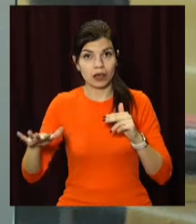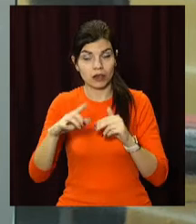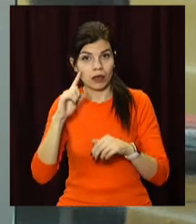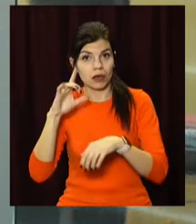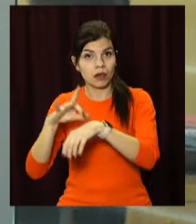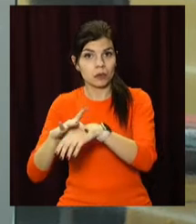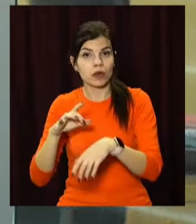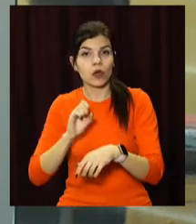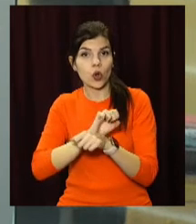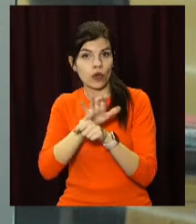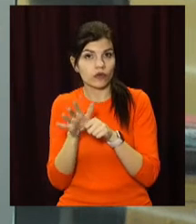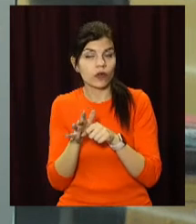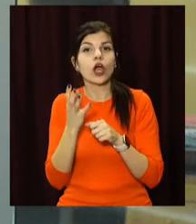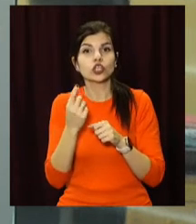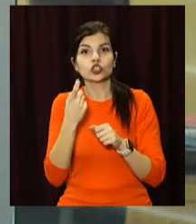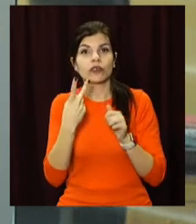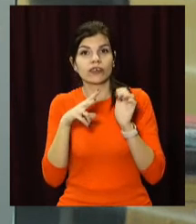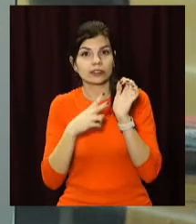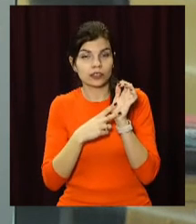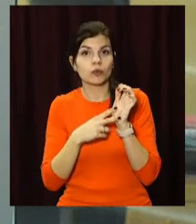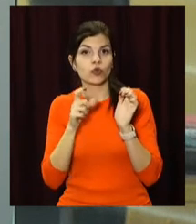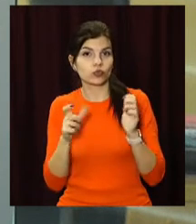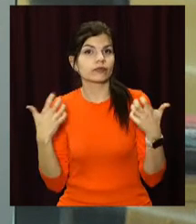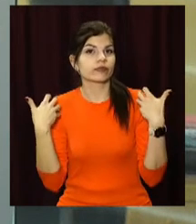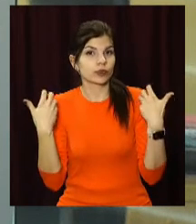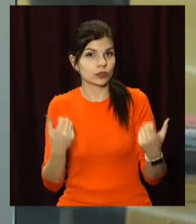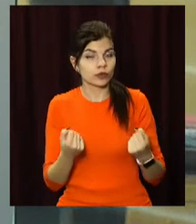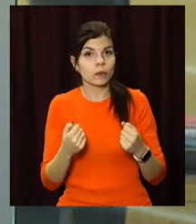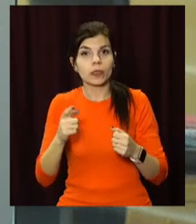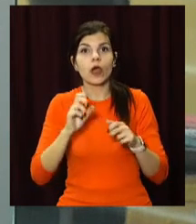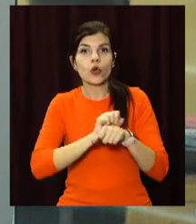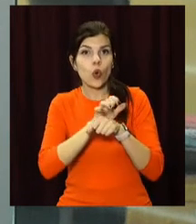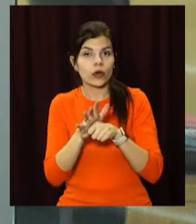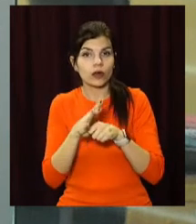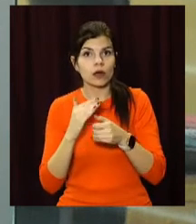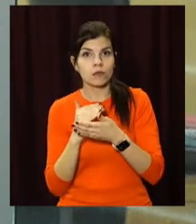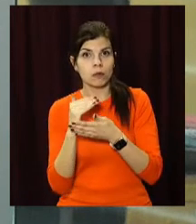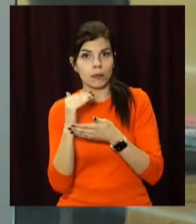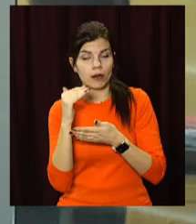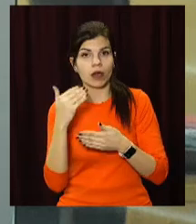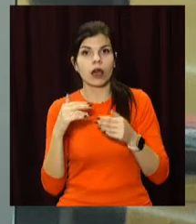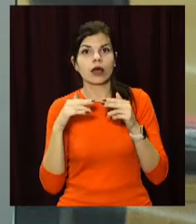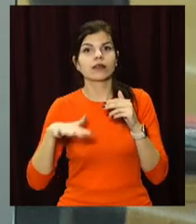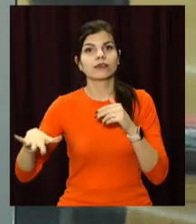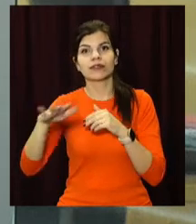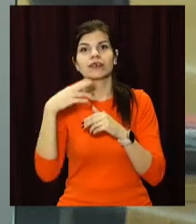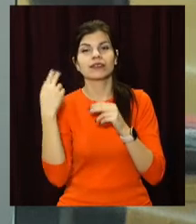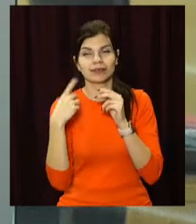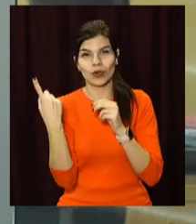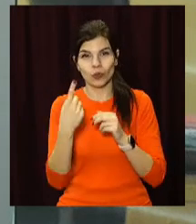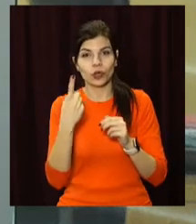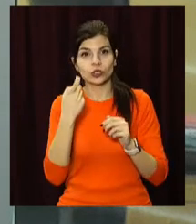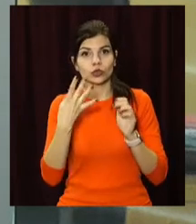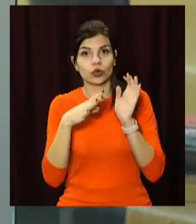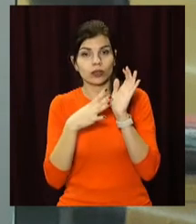ковід. Натомість ще 127-ро подолали недугу. Коронавірусний рейтинг вже традиційно очолює Дніпро. У місті 149